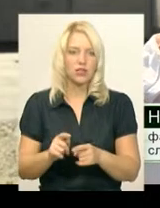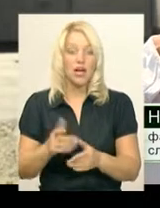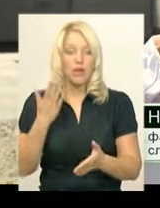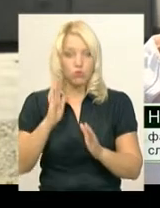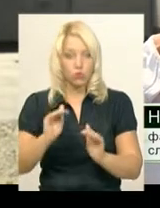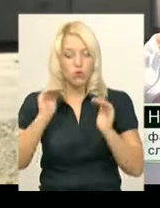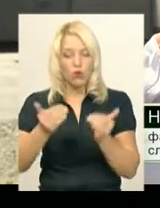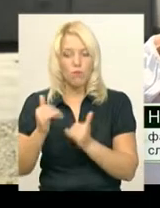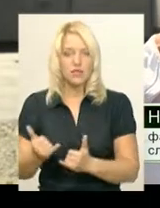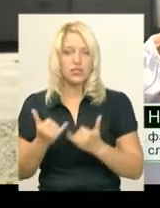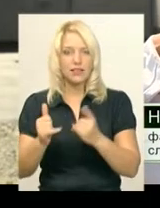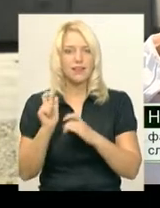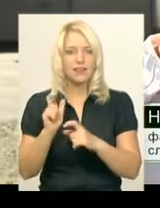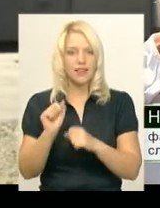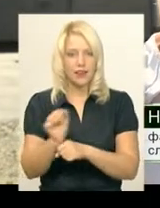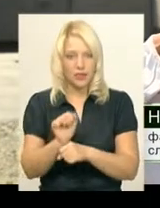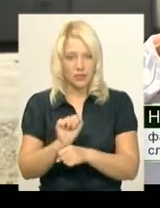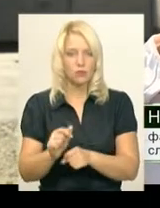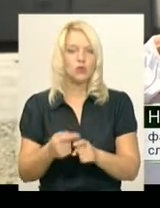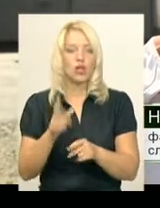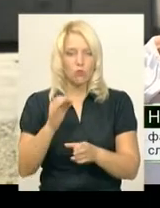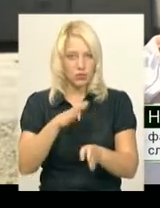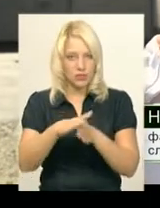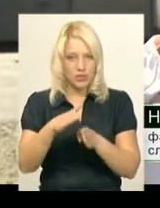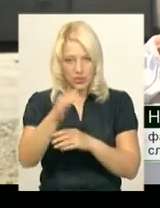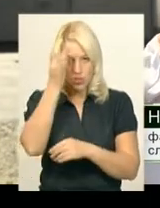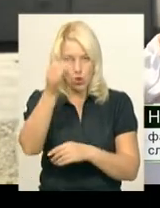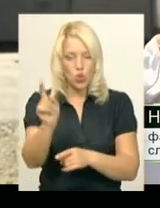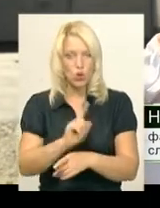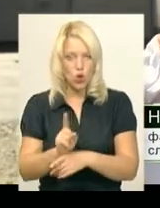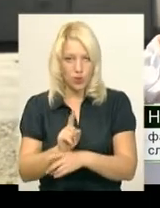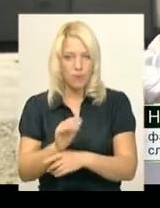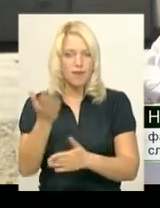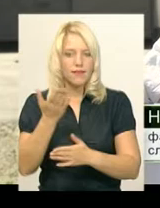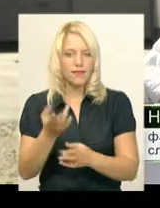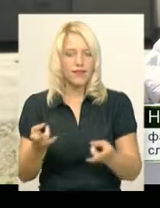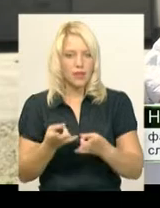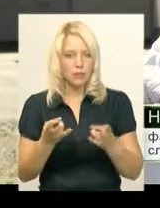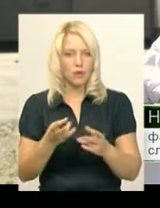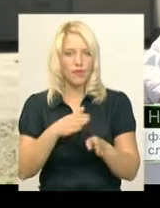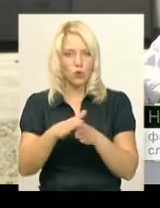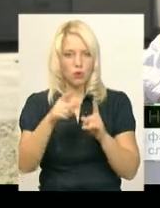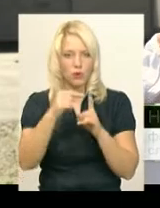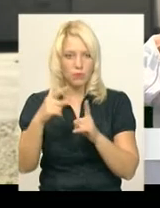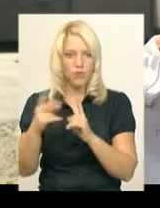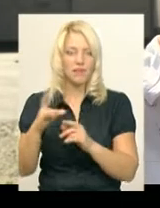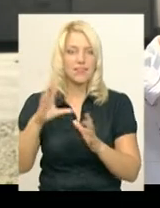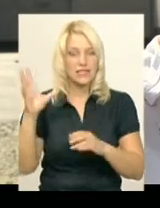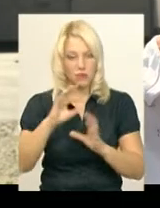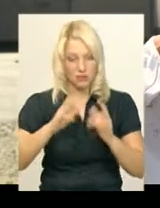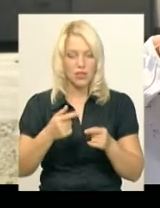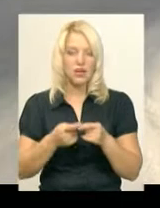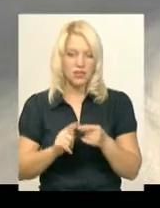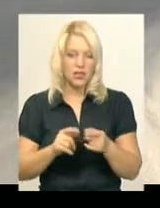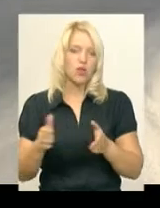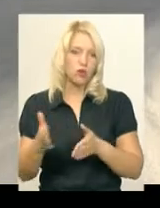транспортних засобів, які не будуть їздити перевантаженими, будуть дотримуватись тих встановлених норм, які необхідно і дотримуються по всьому світу, то і ця дорога